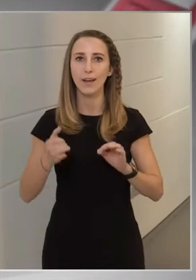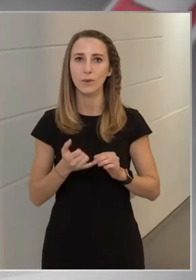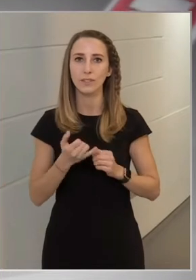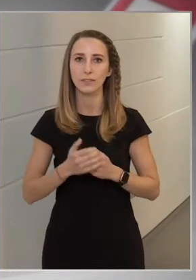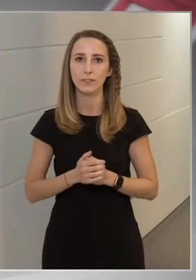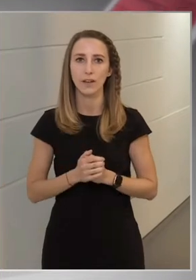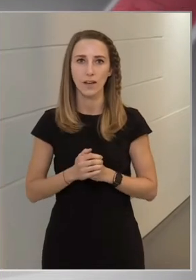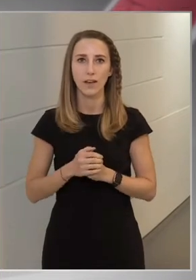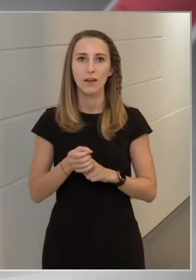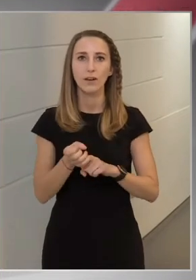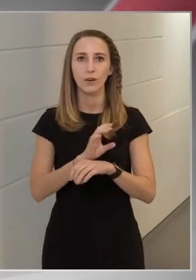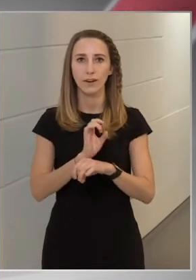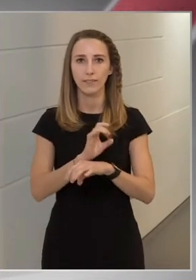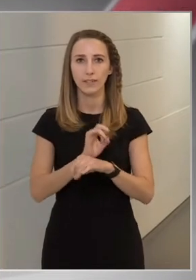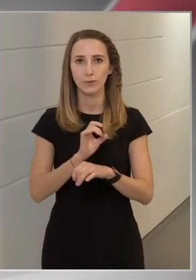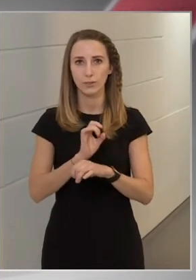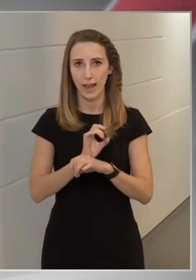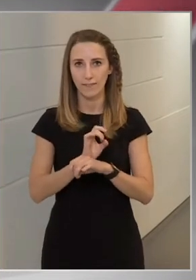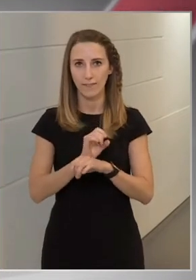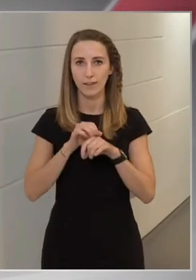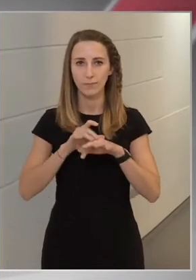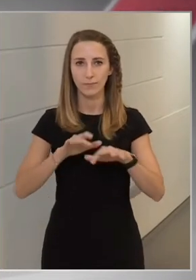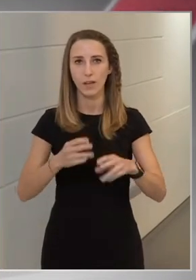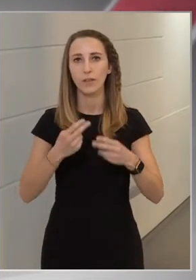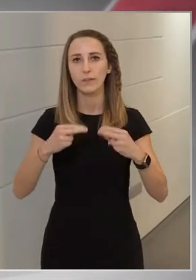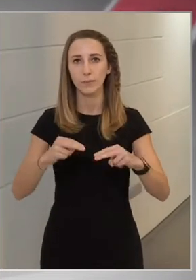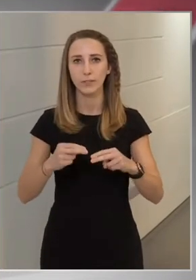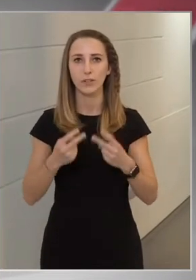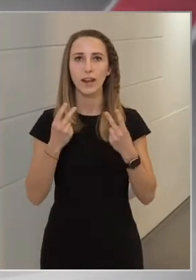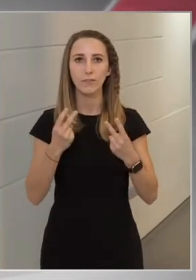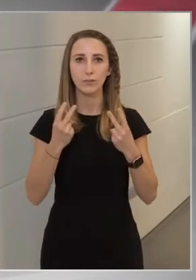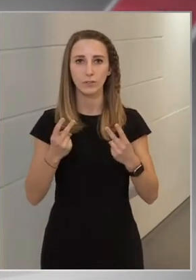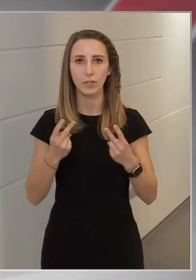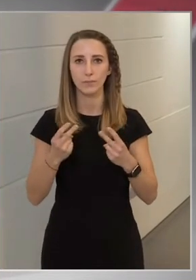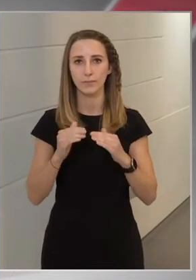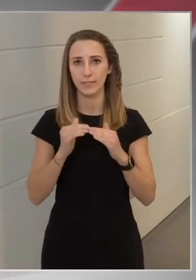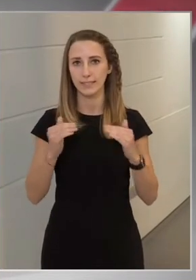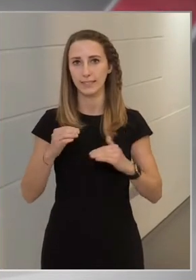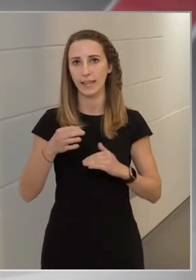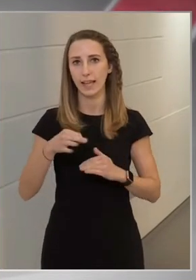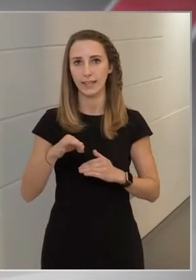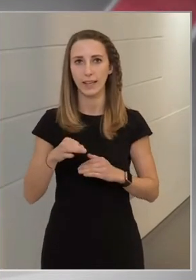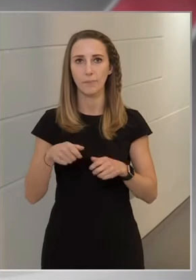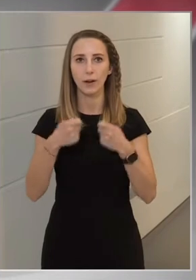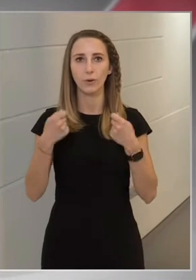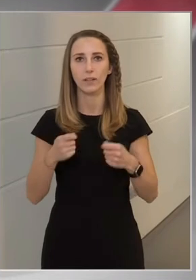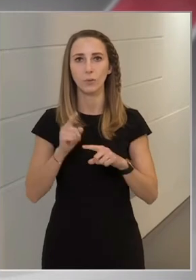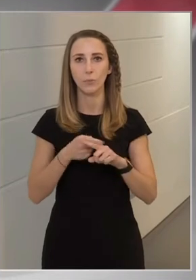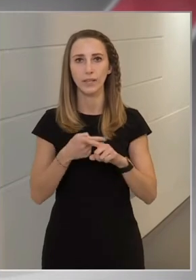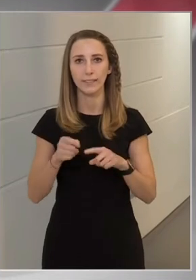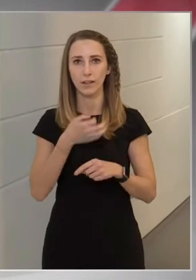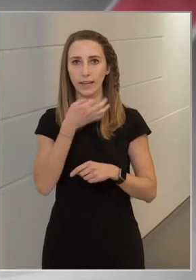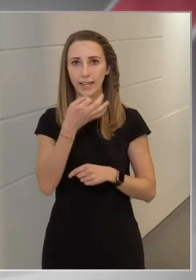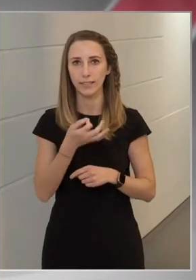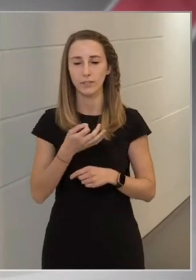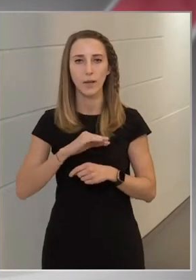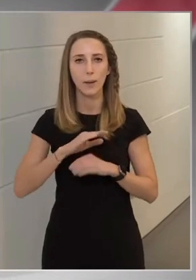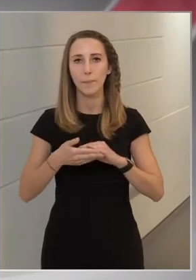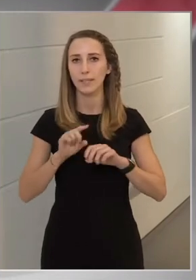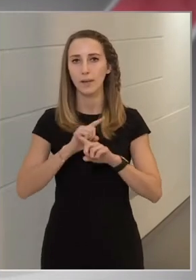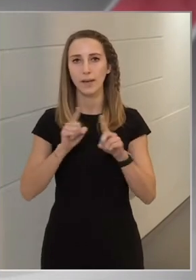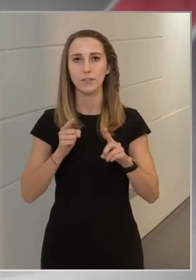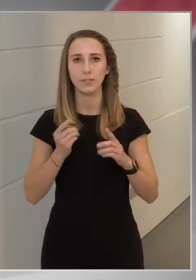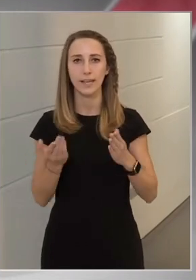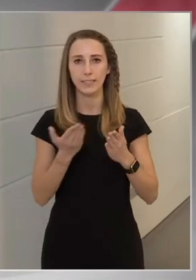A koronavírus járvány továbbra is a legfontosabb, szinte egyetlen megoldandó politikai kérdés, minden más ehhez